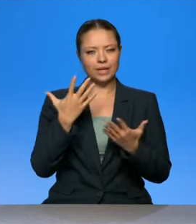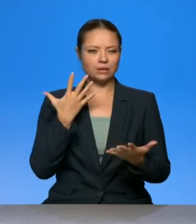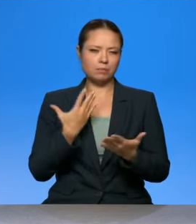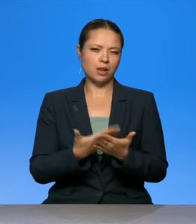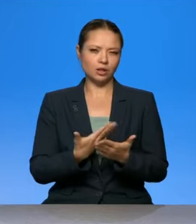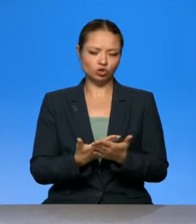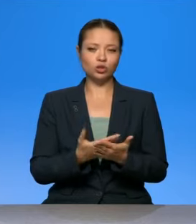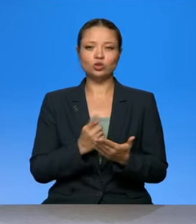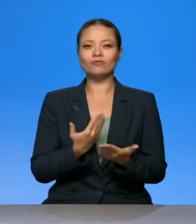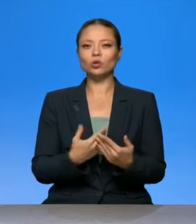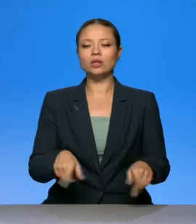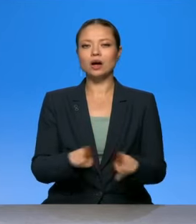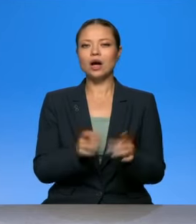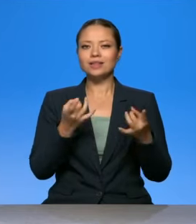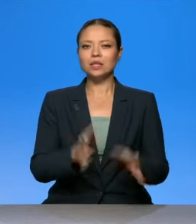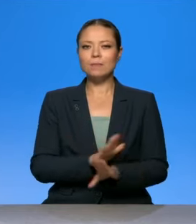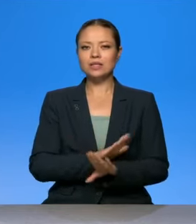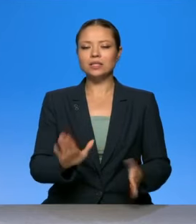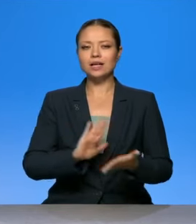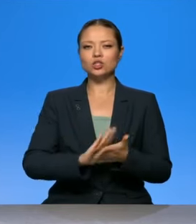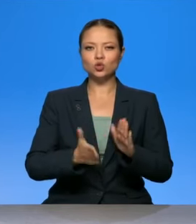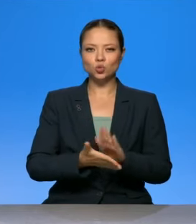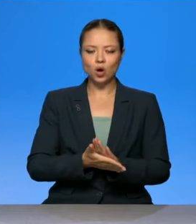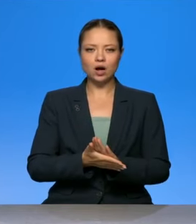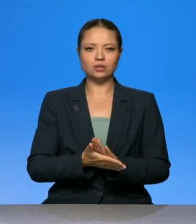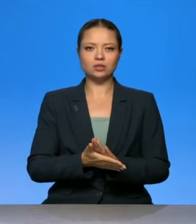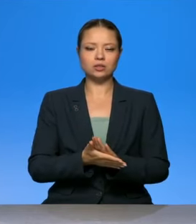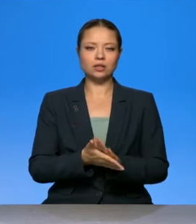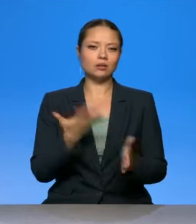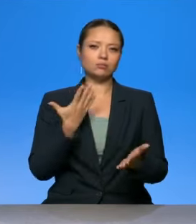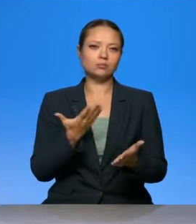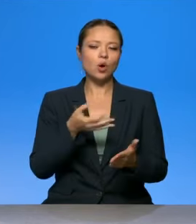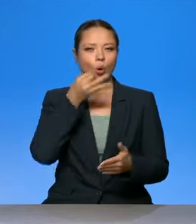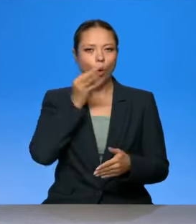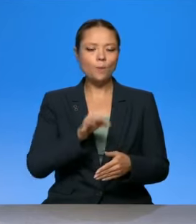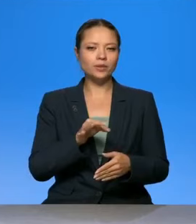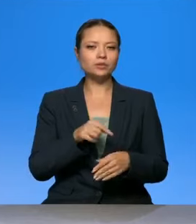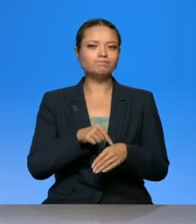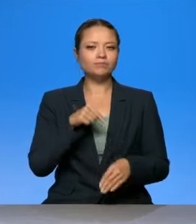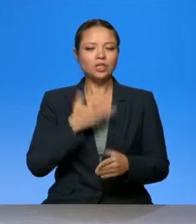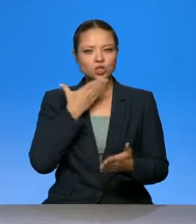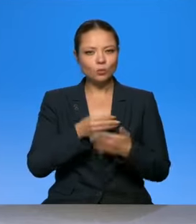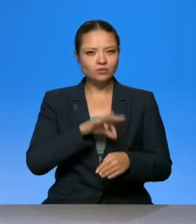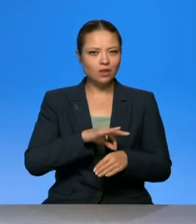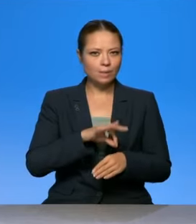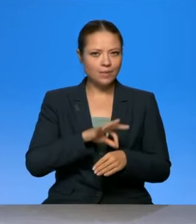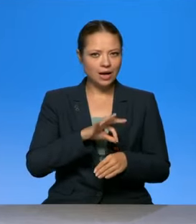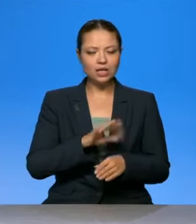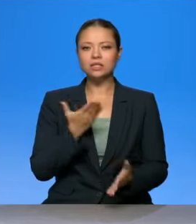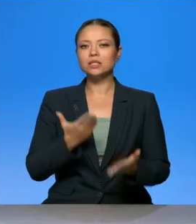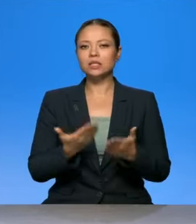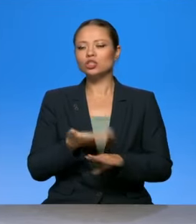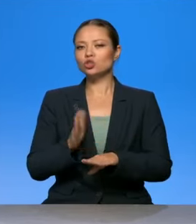непростая ситуация, опыт переживаний собственной болезни и часто тяжелых случаев и своих, и своих